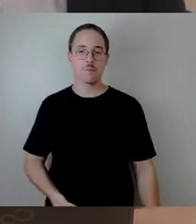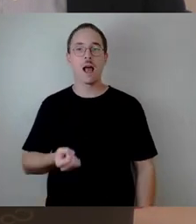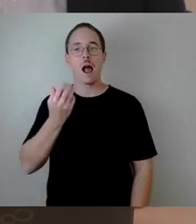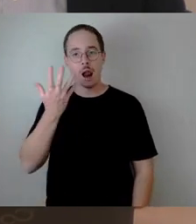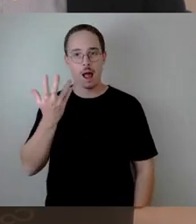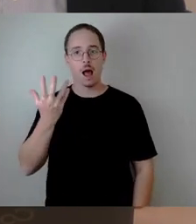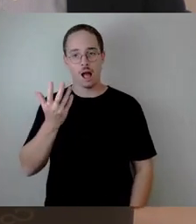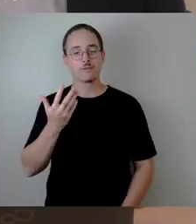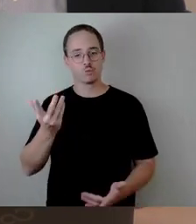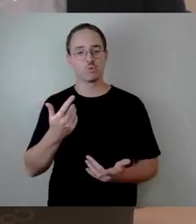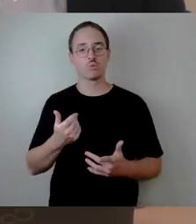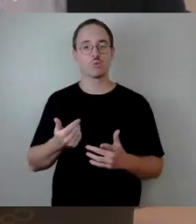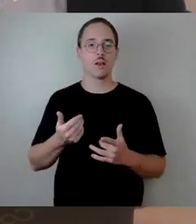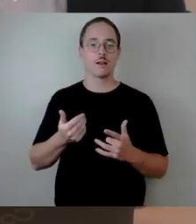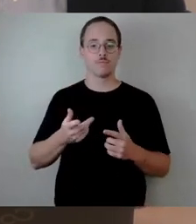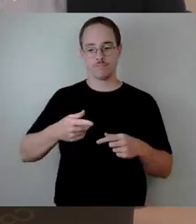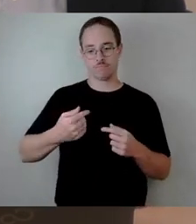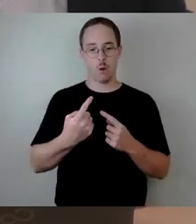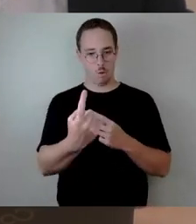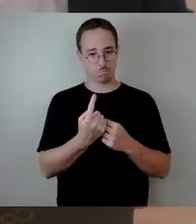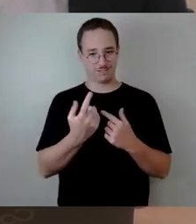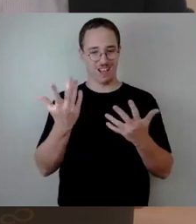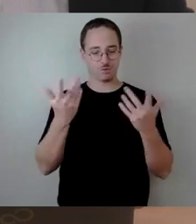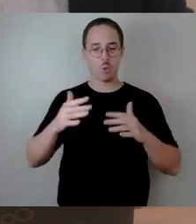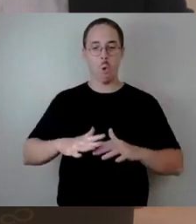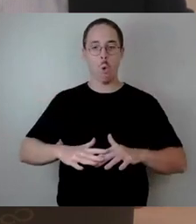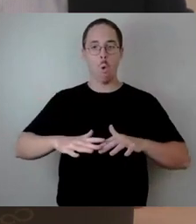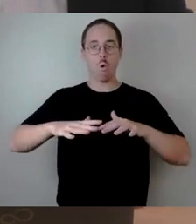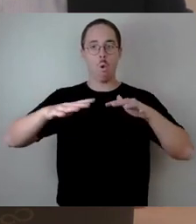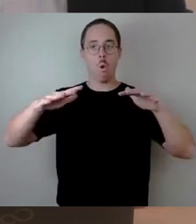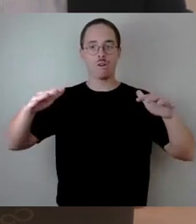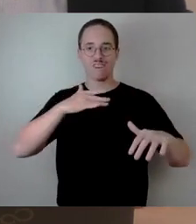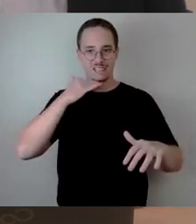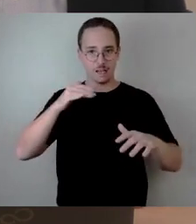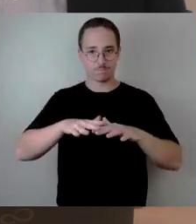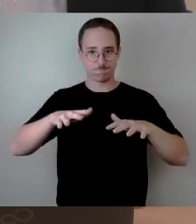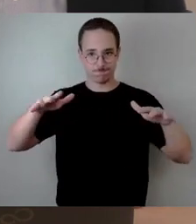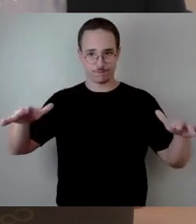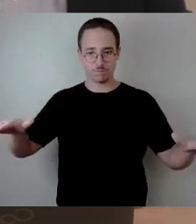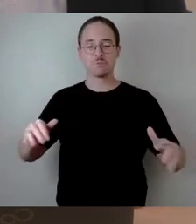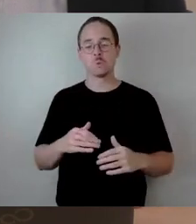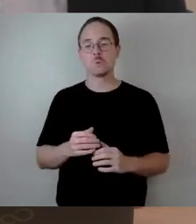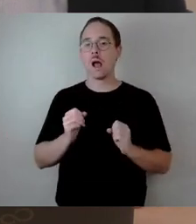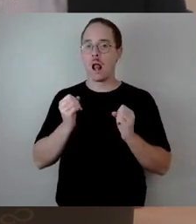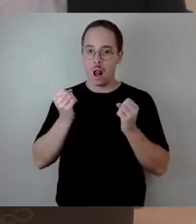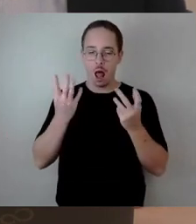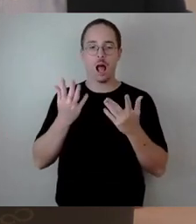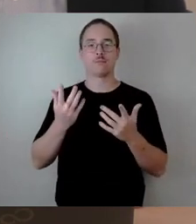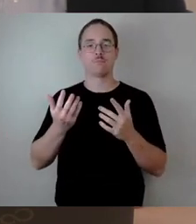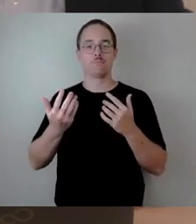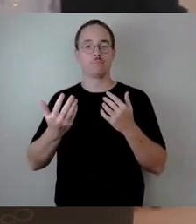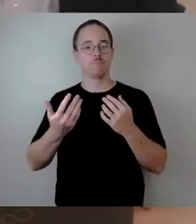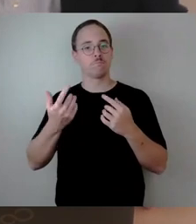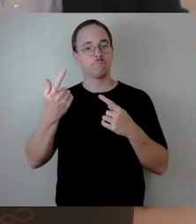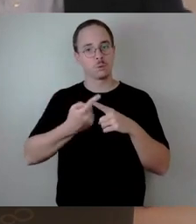und wie gehen wir dann strukturell weiter? Natürlich wird es regelmäßige Berichterstattungen in der Dienstberatung mit sich führen und es wird regelmäßige Berichterstattungen